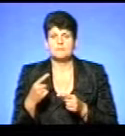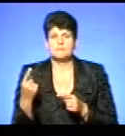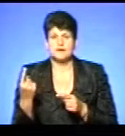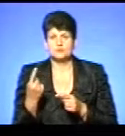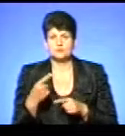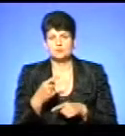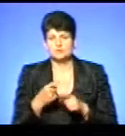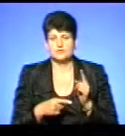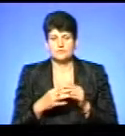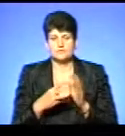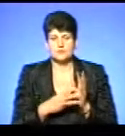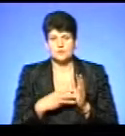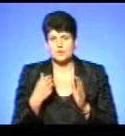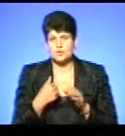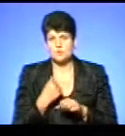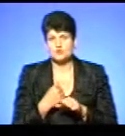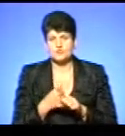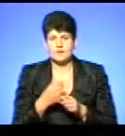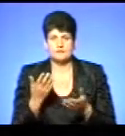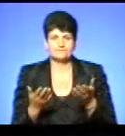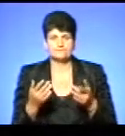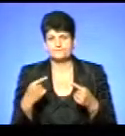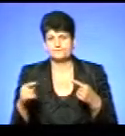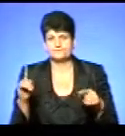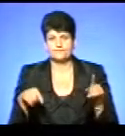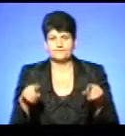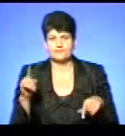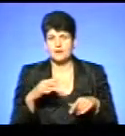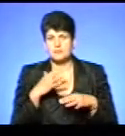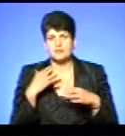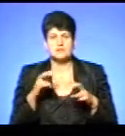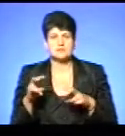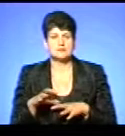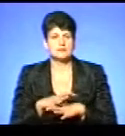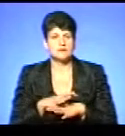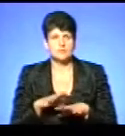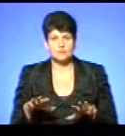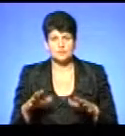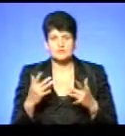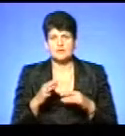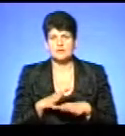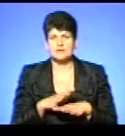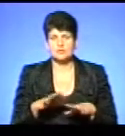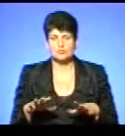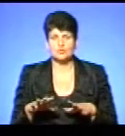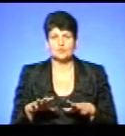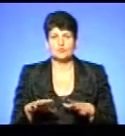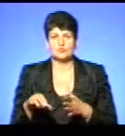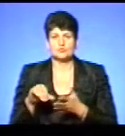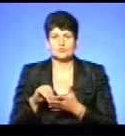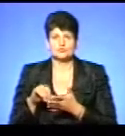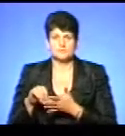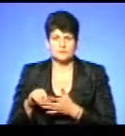половини 2018 року працювала нестабільно. Дуже багато засідань не відбулося, оскільки не було повноважного складу Нацкомісії